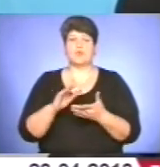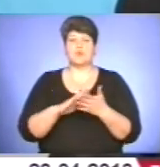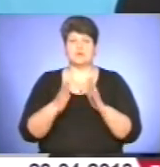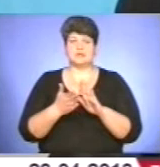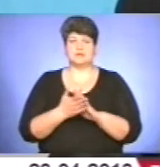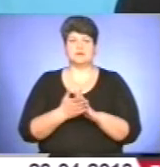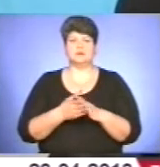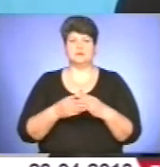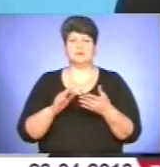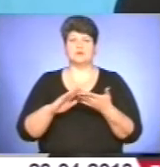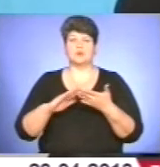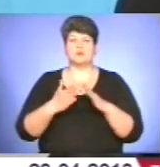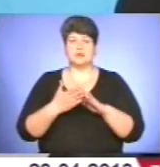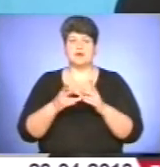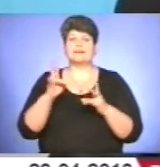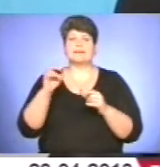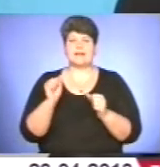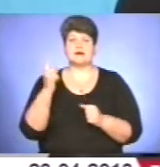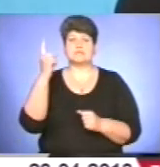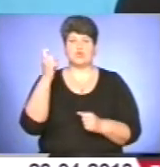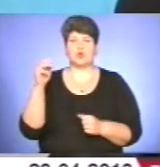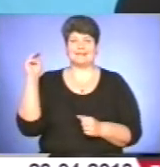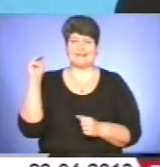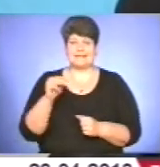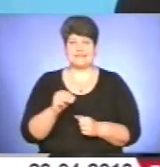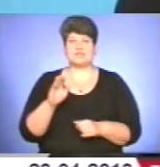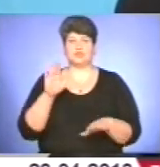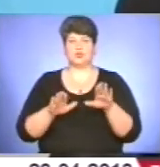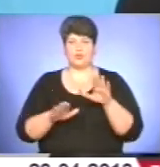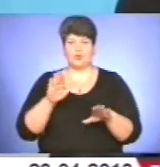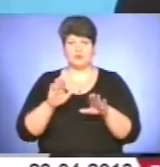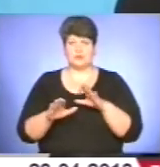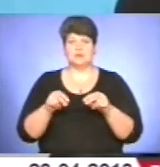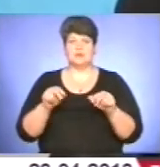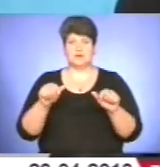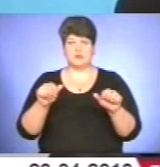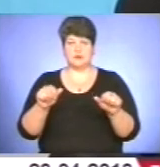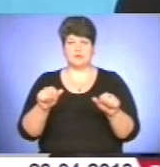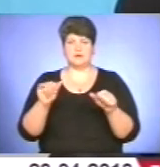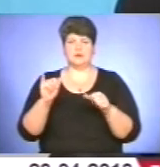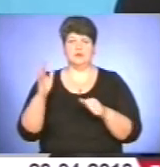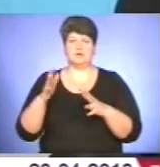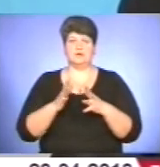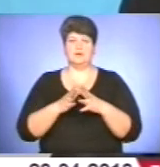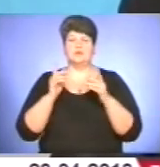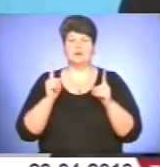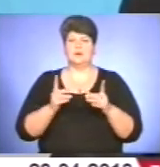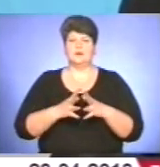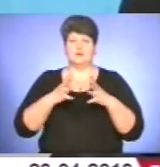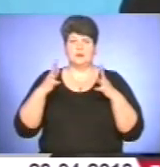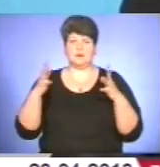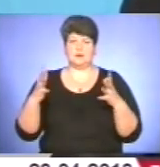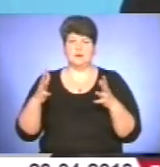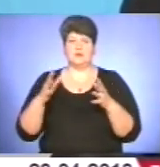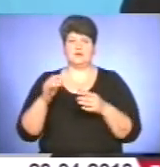контракти на 100 тисяч тонн зерна і навіть більше, ну мінімум на 100 тисяч тонн.